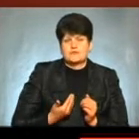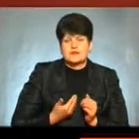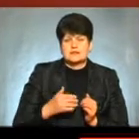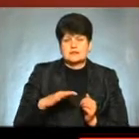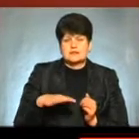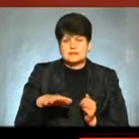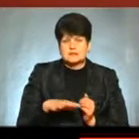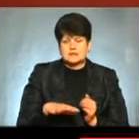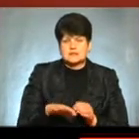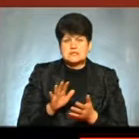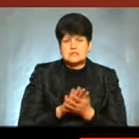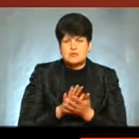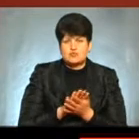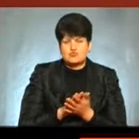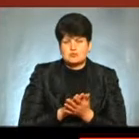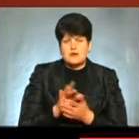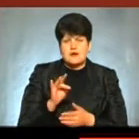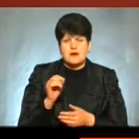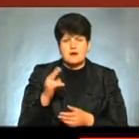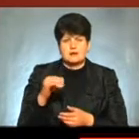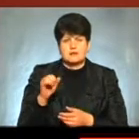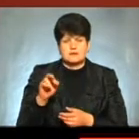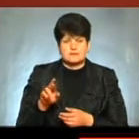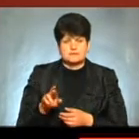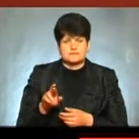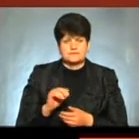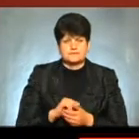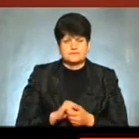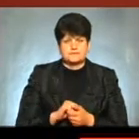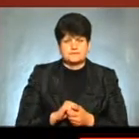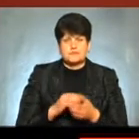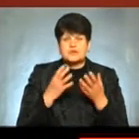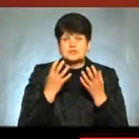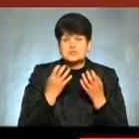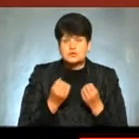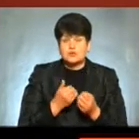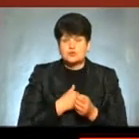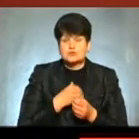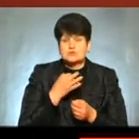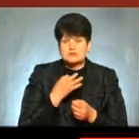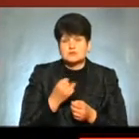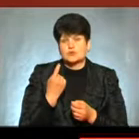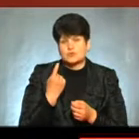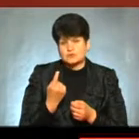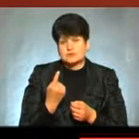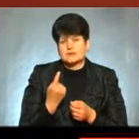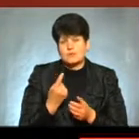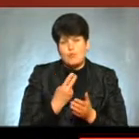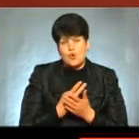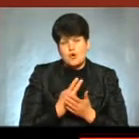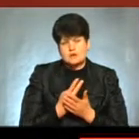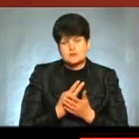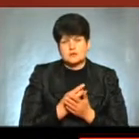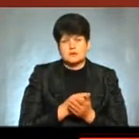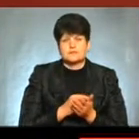території забруднені радіаційним випромінюванням Ще, власне, я хочу сказати про один такий показник,